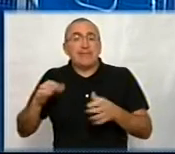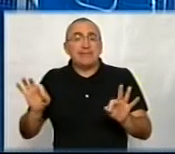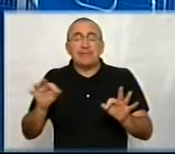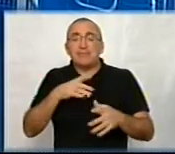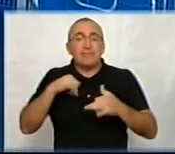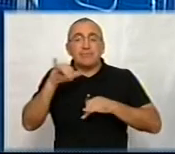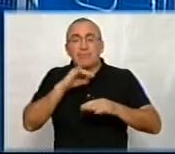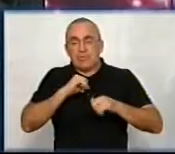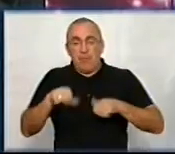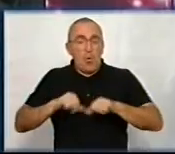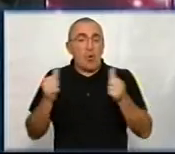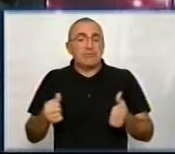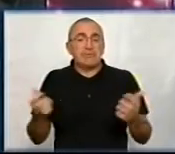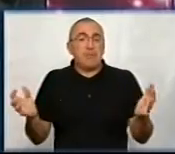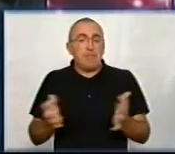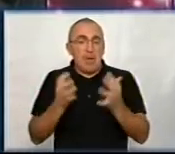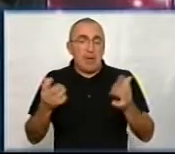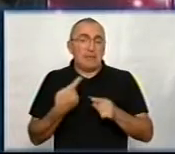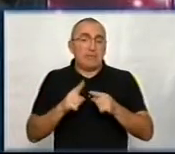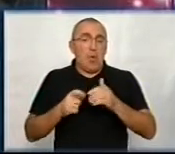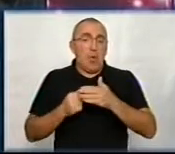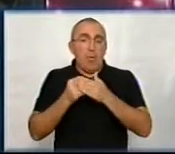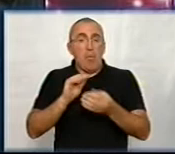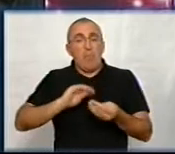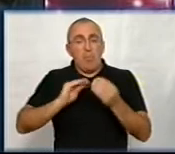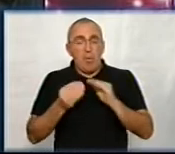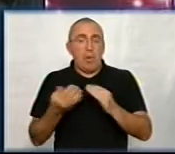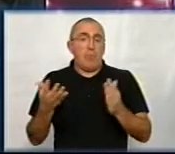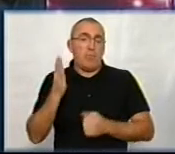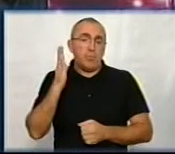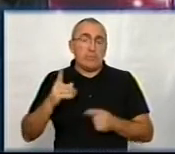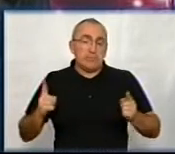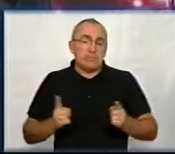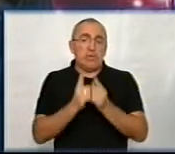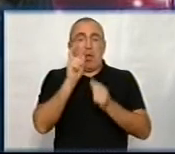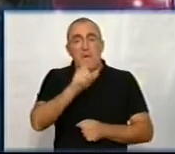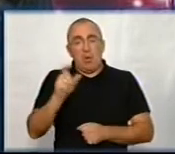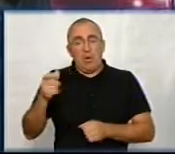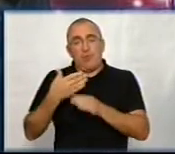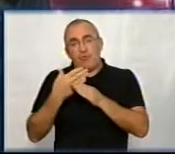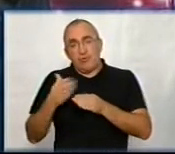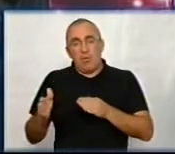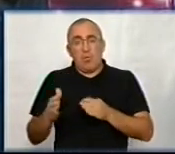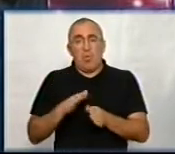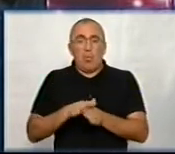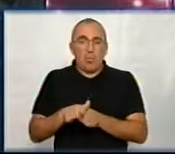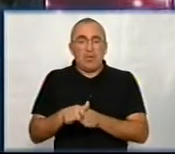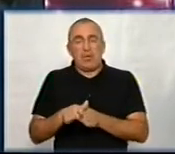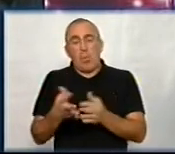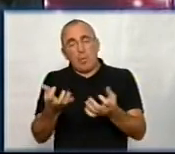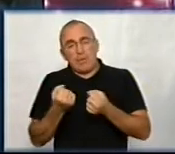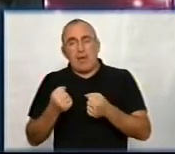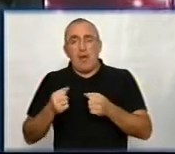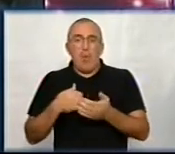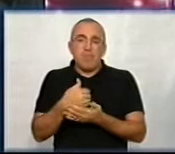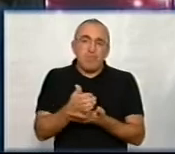самозберегтися, і, мені здається, саме це є основними проблемами, з якими будуть стикатися громадяни і в частині там отримання певних послуг, і в